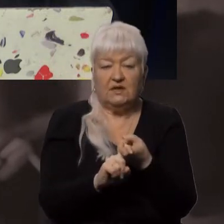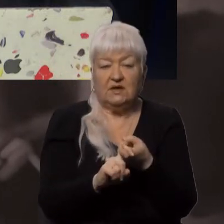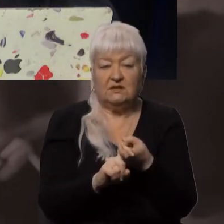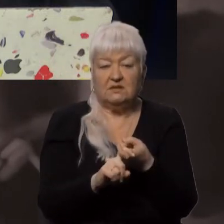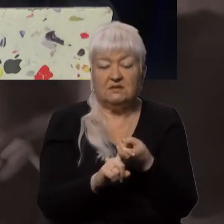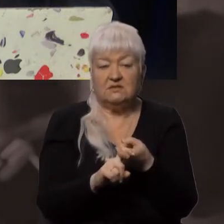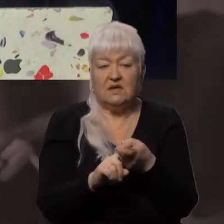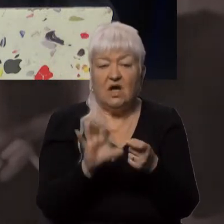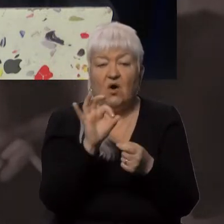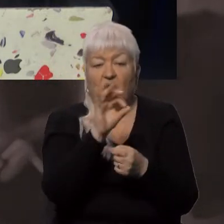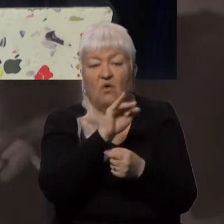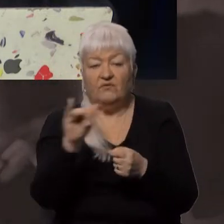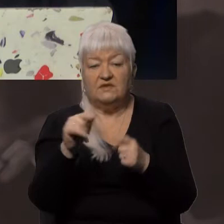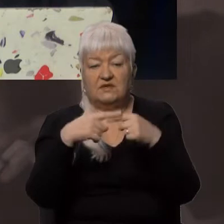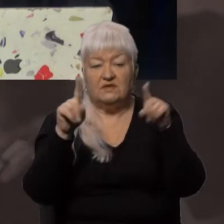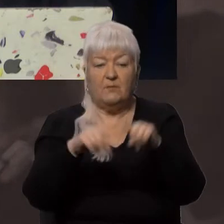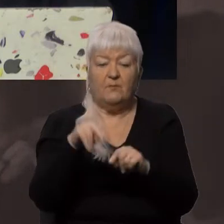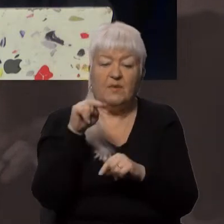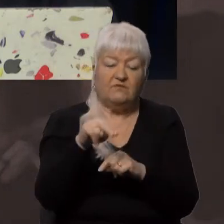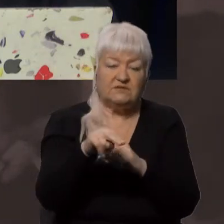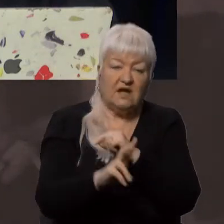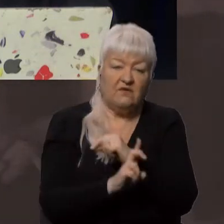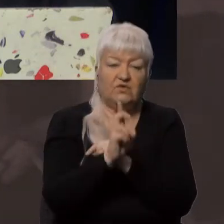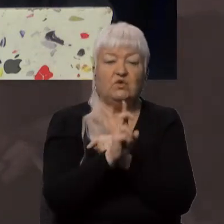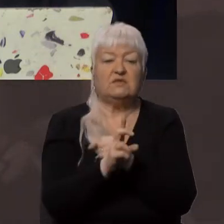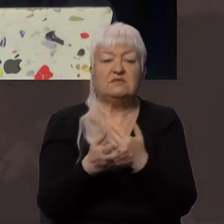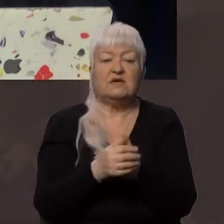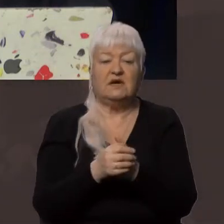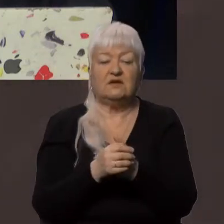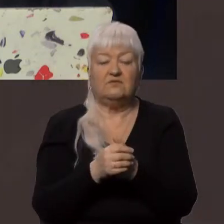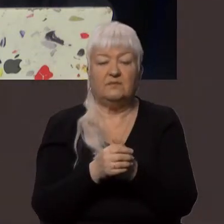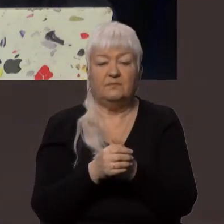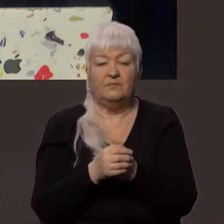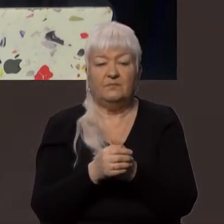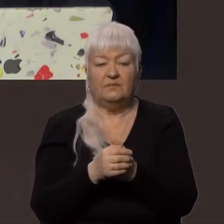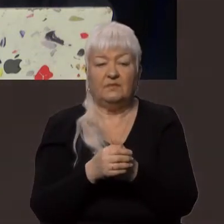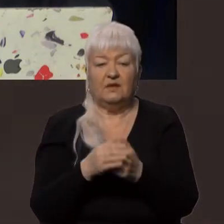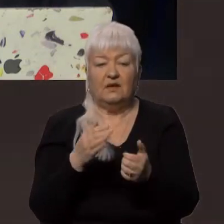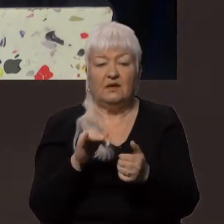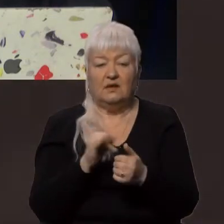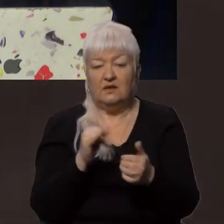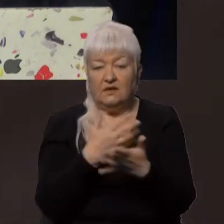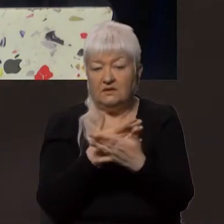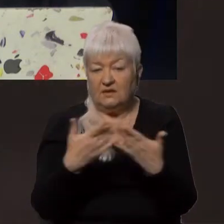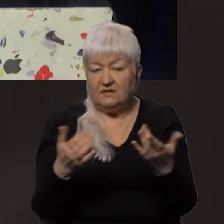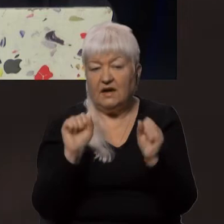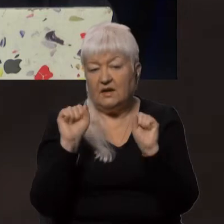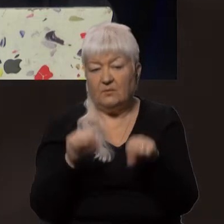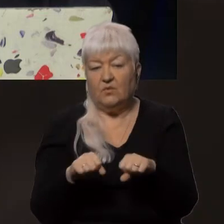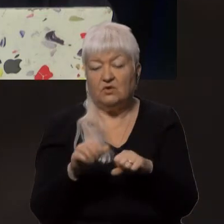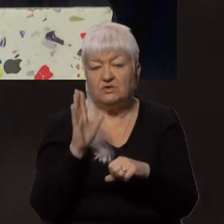через офіційні сторінки православної церкви, там діджитал суспільного, наприклад, і так далі. Можна буде